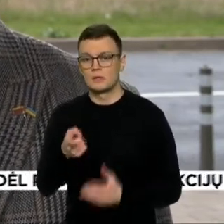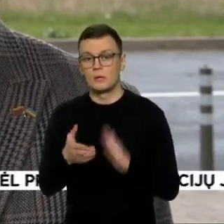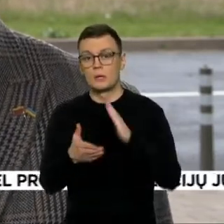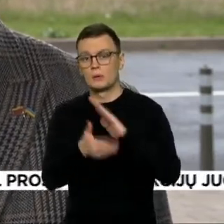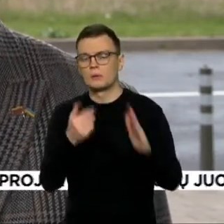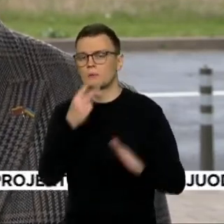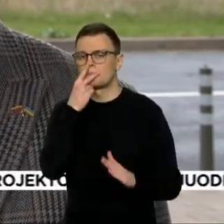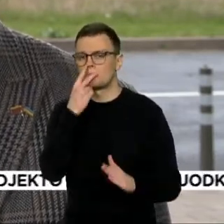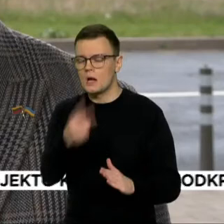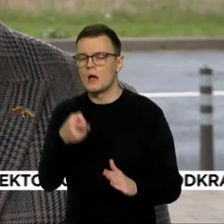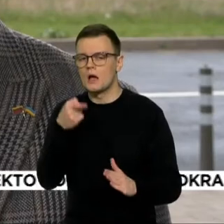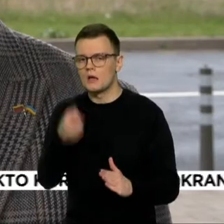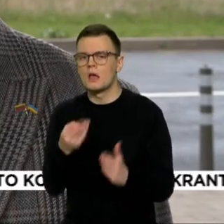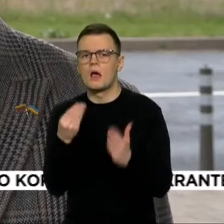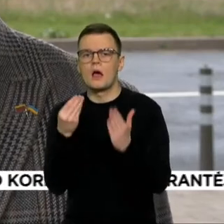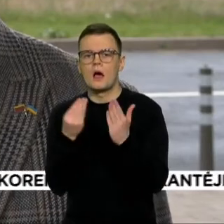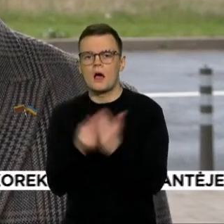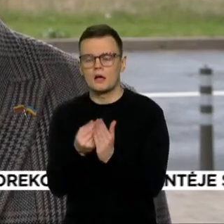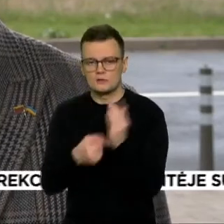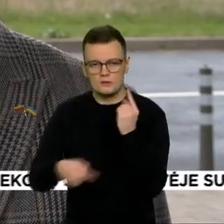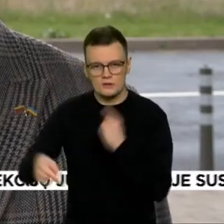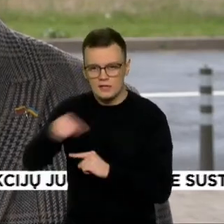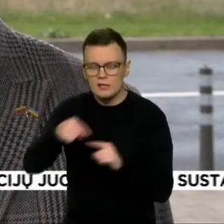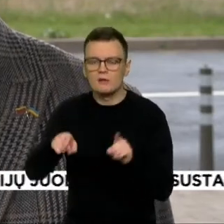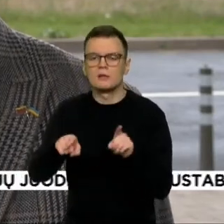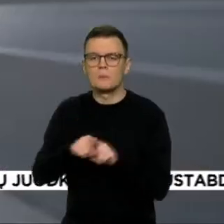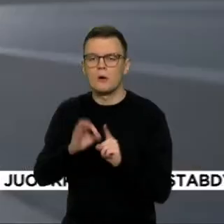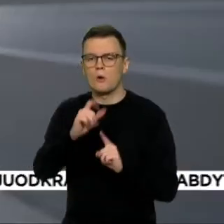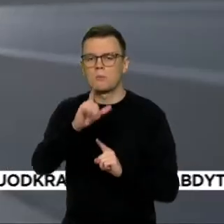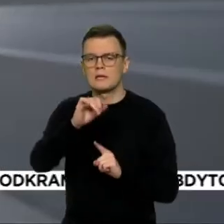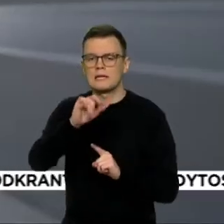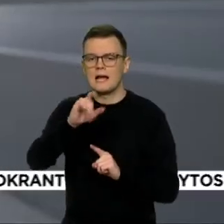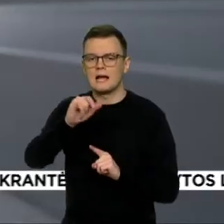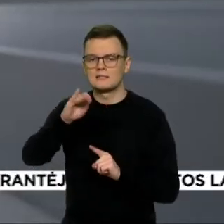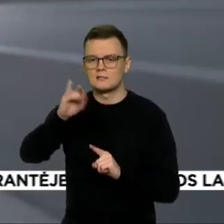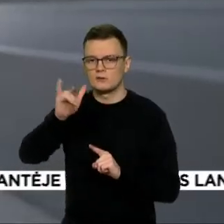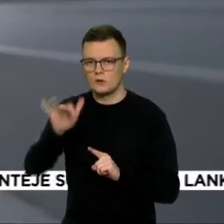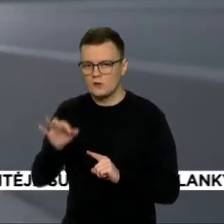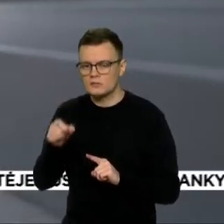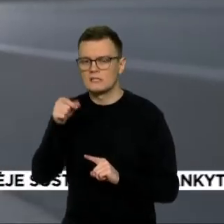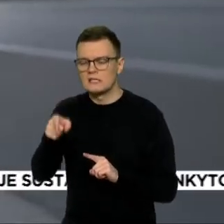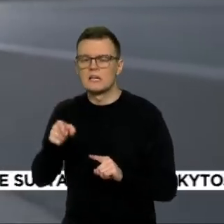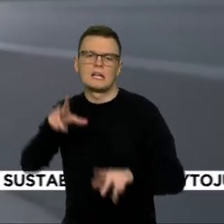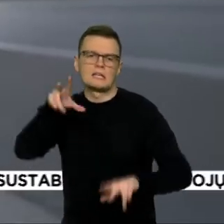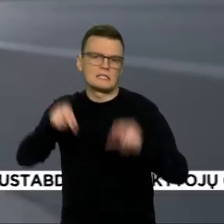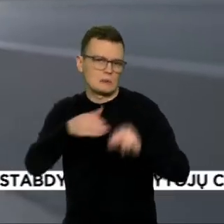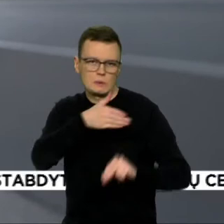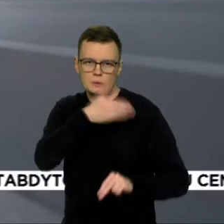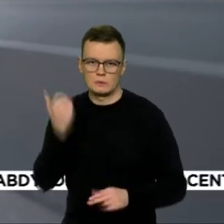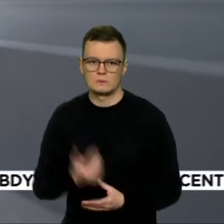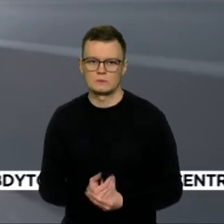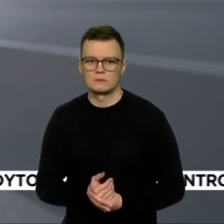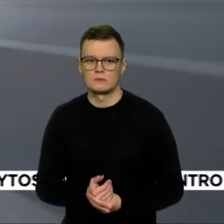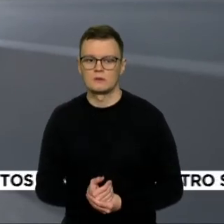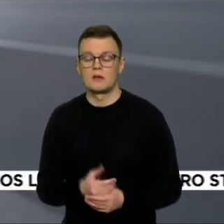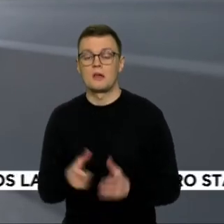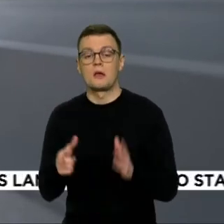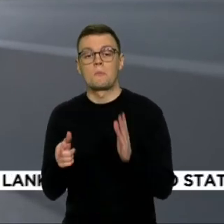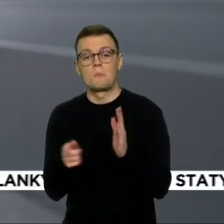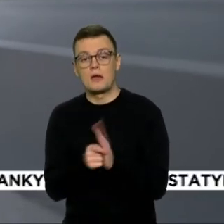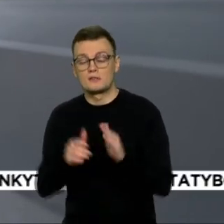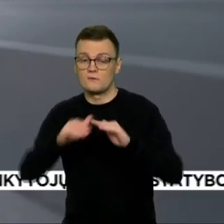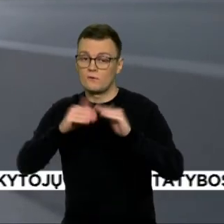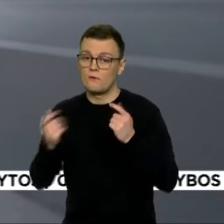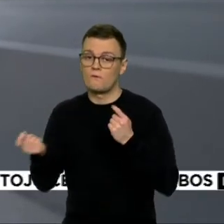ir obligacijų, kurios savaime, žiniausiai, laikomos netokios rizikingos. Kurį pensijų fondų valdytojų strategiją geresnė, Lietuvos